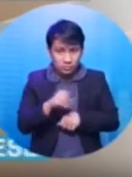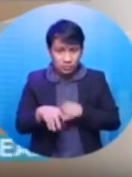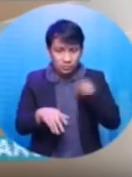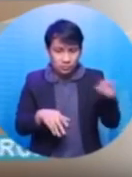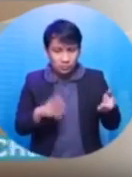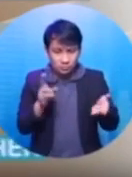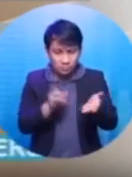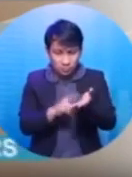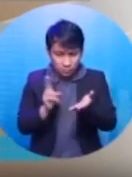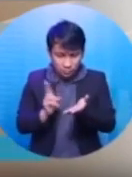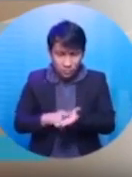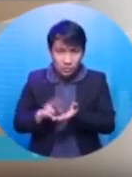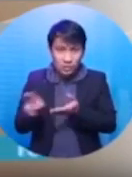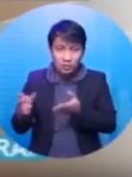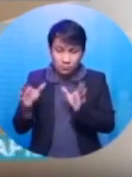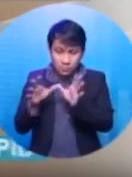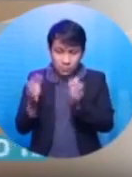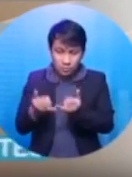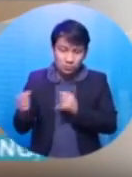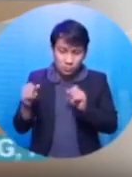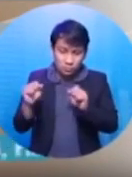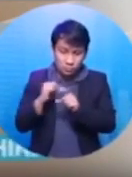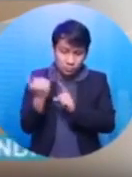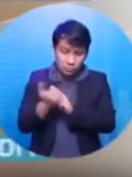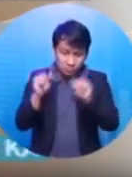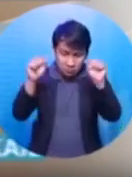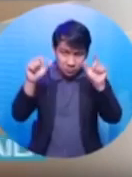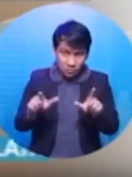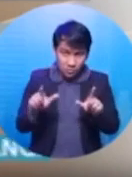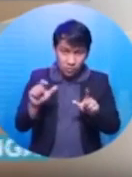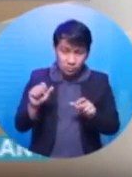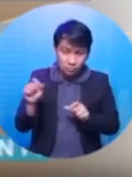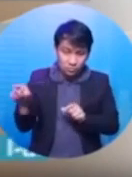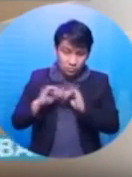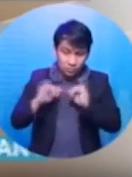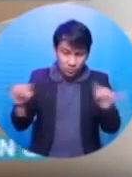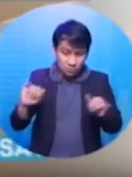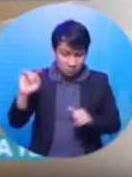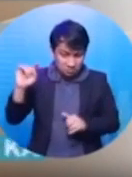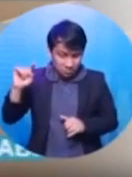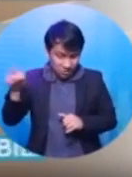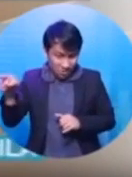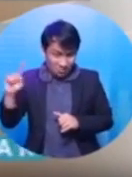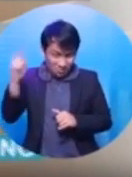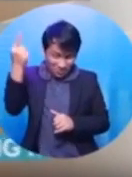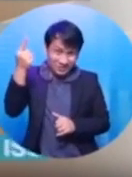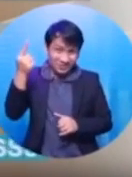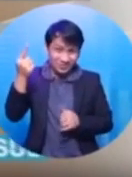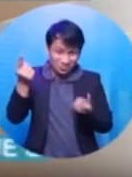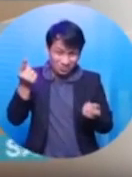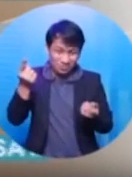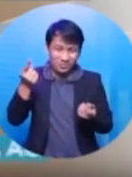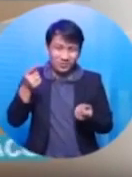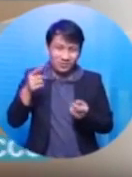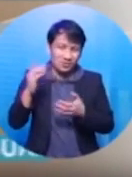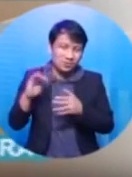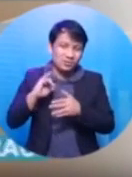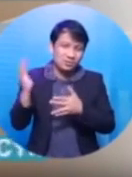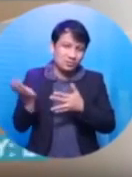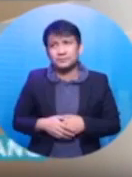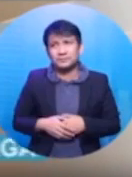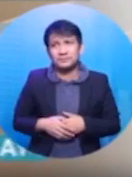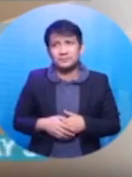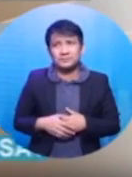bagamat nagpirmahan na kayo sa barangay, then pakakasuhan ko kayo. Kung ganun din, kung halimbawa si Karen na una nagchismis sa social media, pakakasuhan natin.